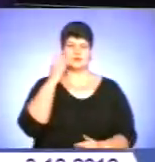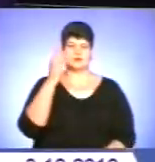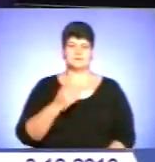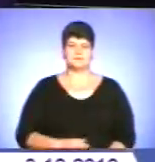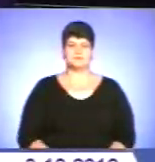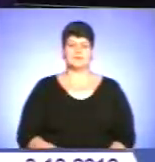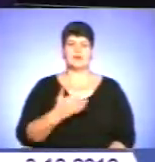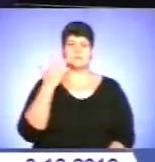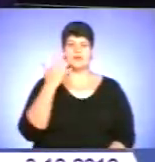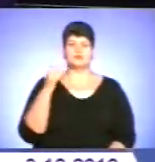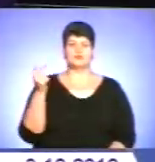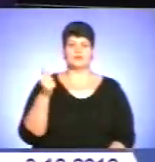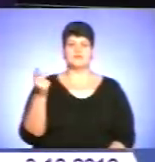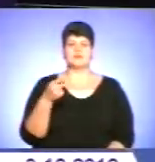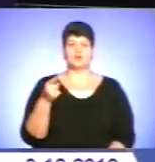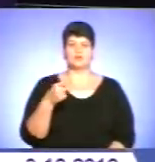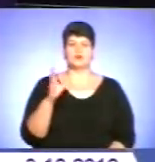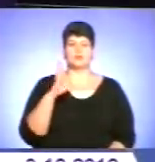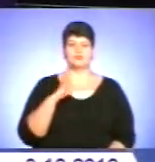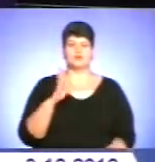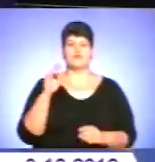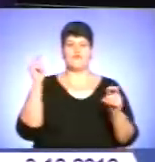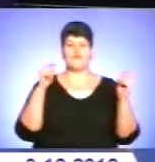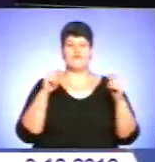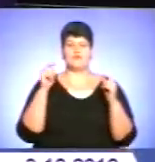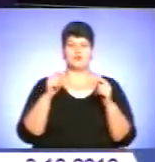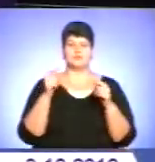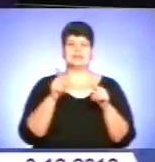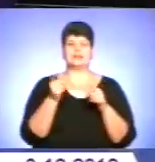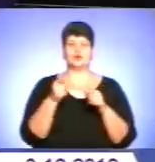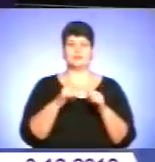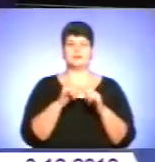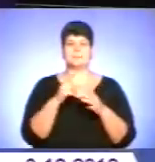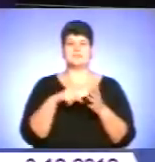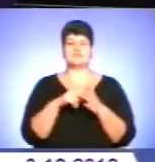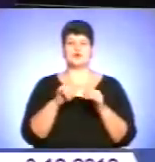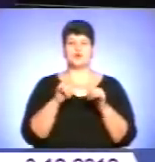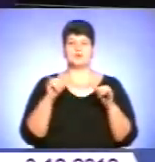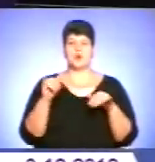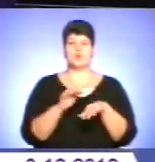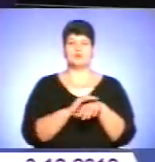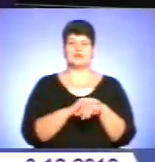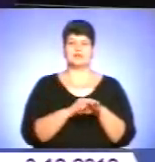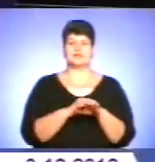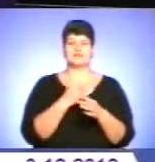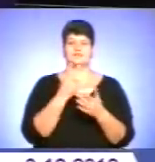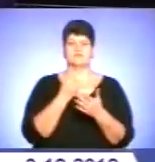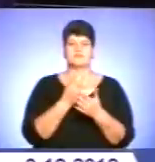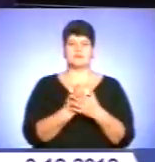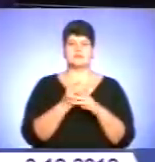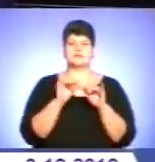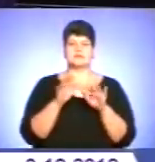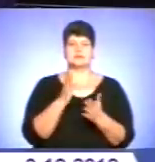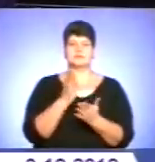5 грудня у Тернополі відбудеться форум «Тернопіль. Місто розвитку. Гуманітарний вимір». Захід спрямований на те, щоб